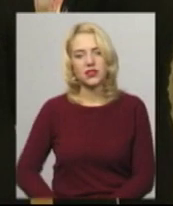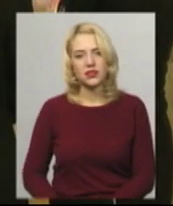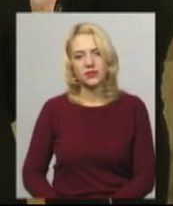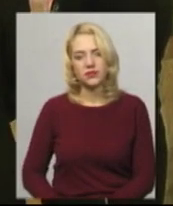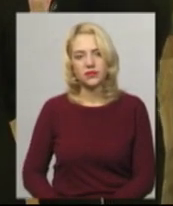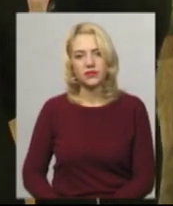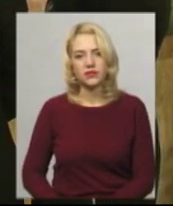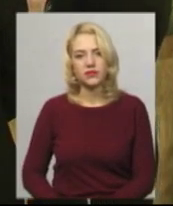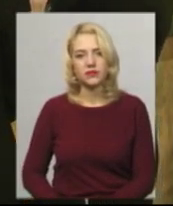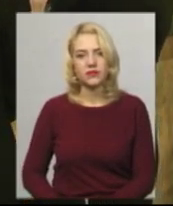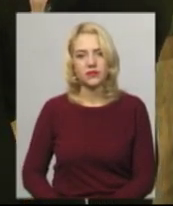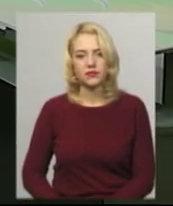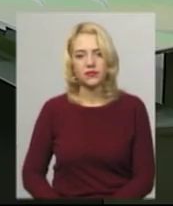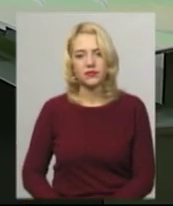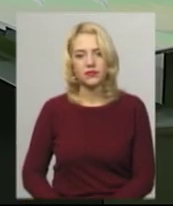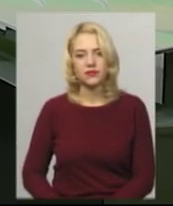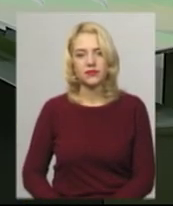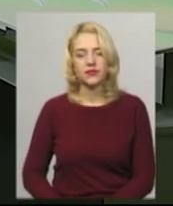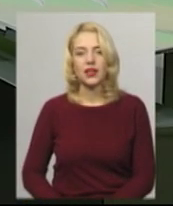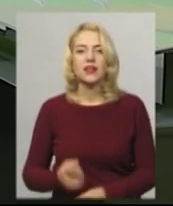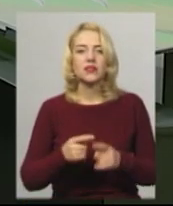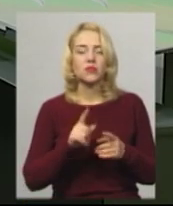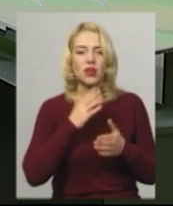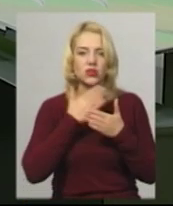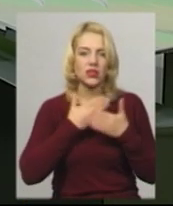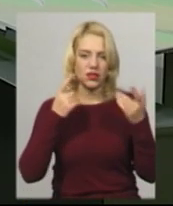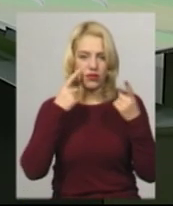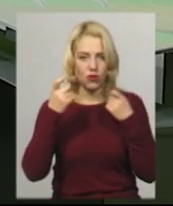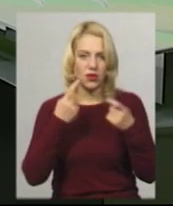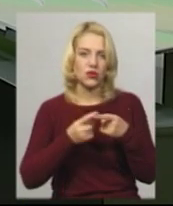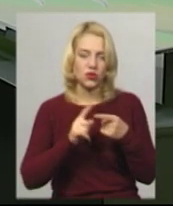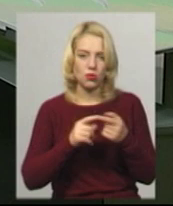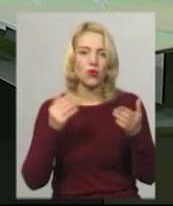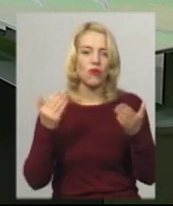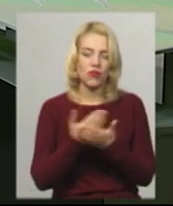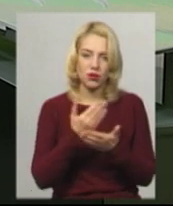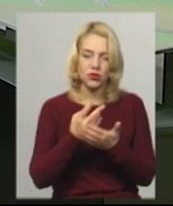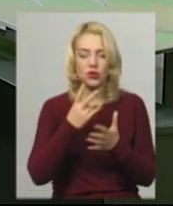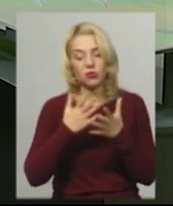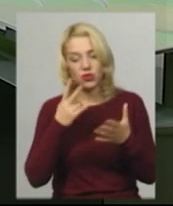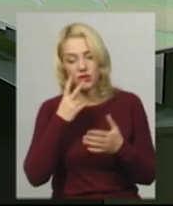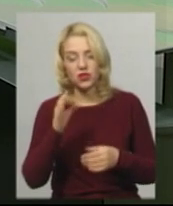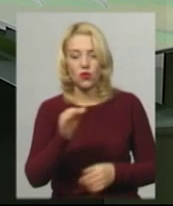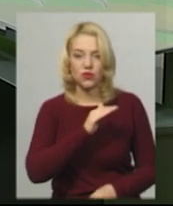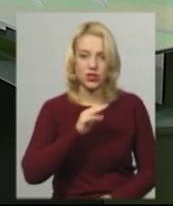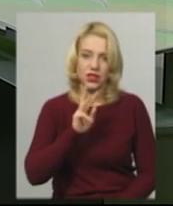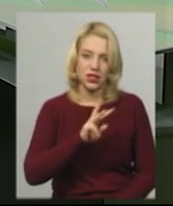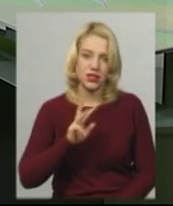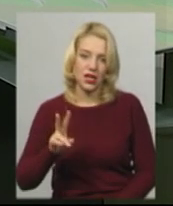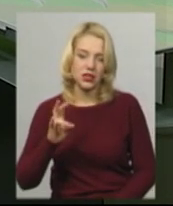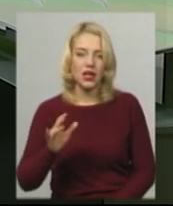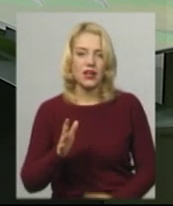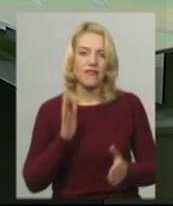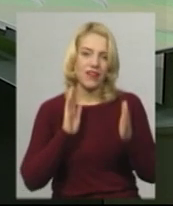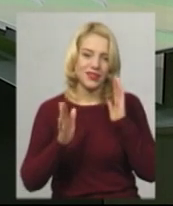новини на Суспільному, Хмельницький. Це була остання інформація цього випуску. Більше дивіться на нашому офіційному сайті та на сторінці у